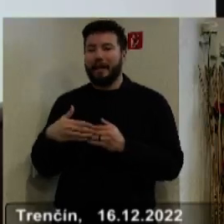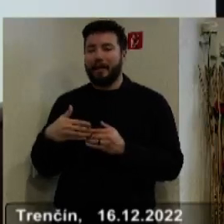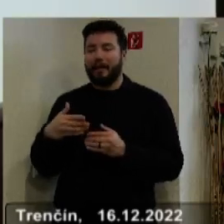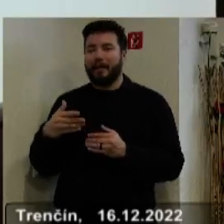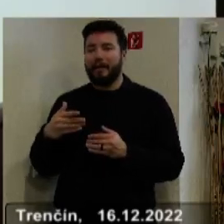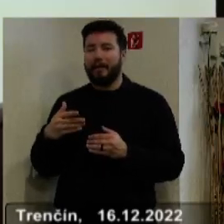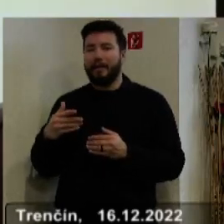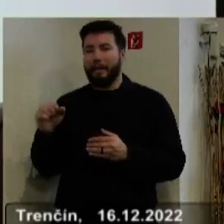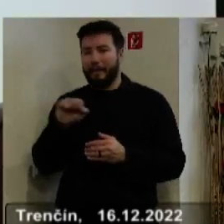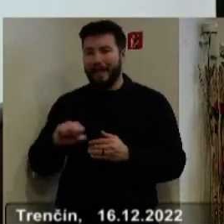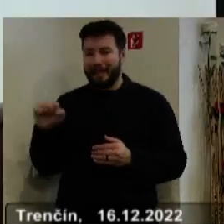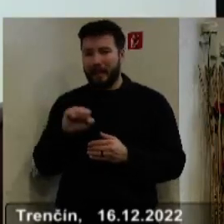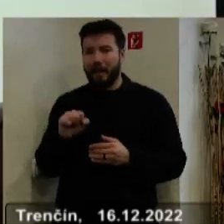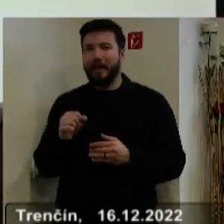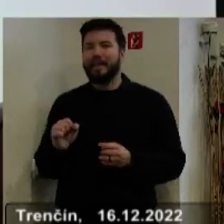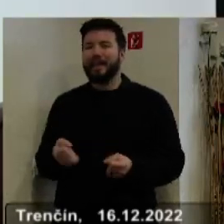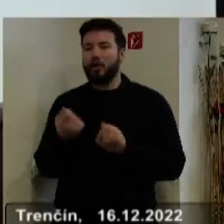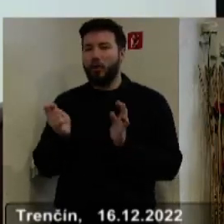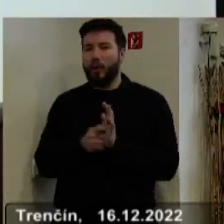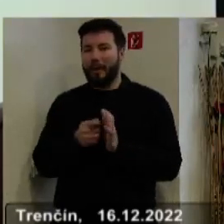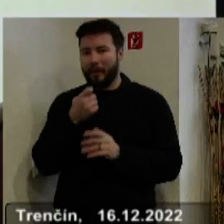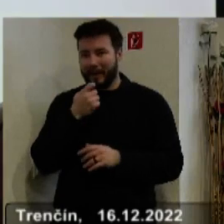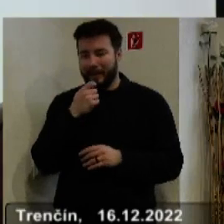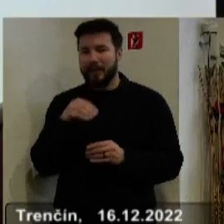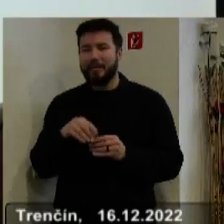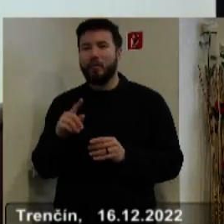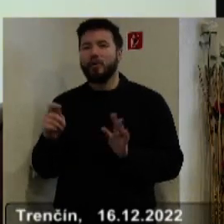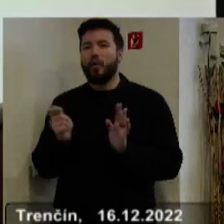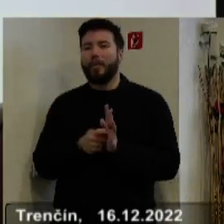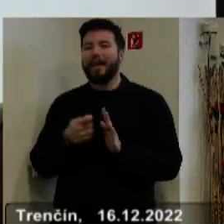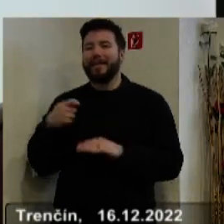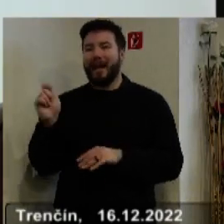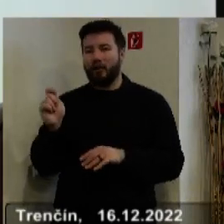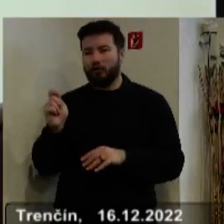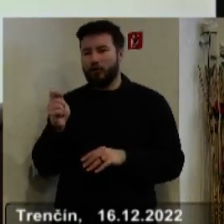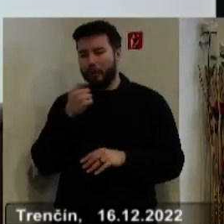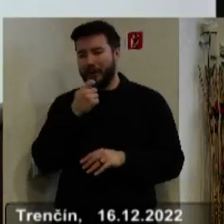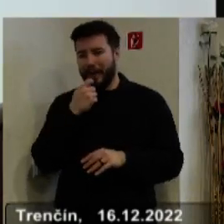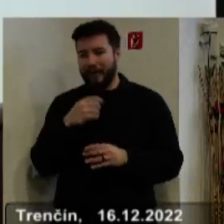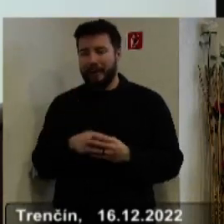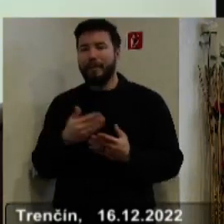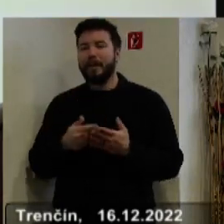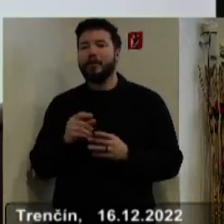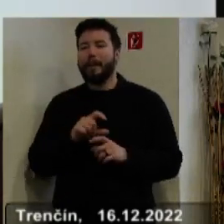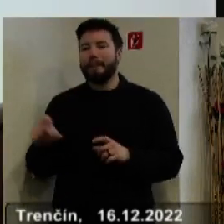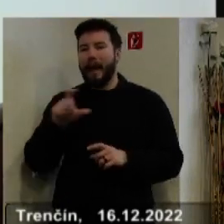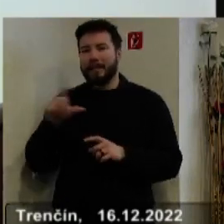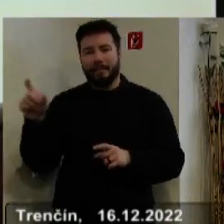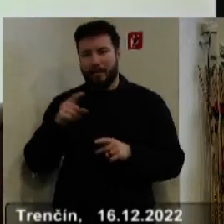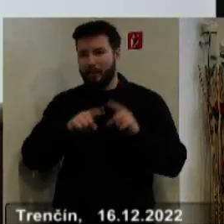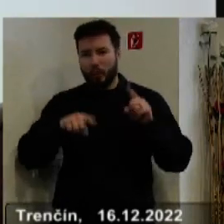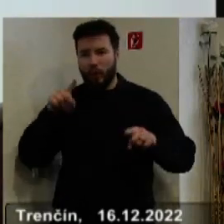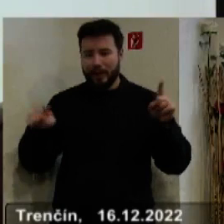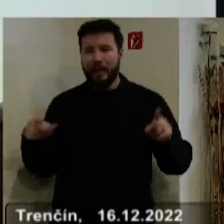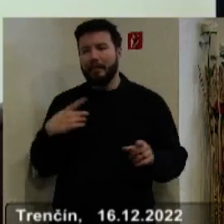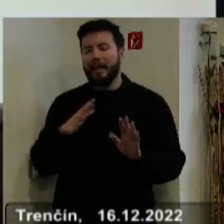s nakupom potravín, takže musia kupovať trošku drahšie potraviny. Takže preto tie pásma sú rôzne. Nechali sme to